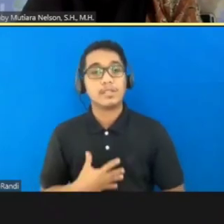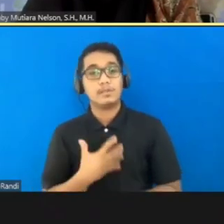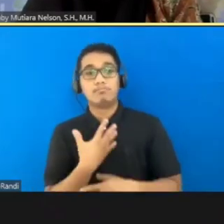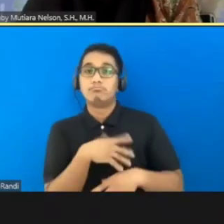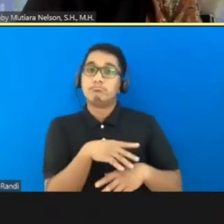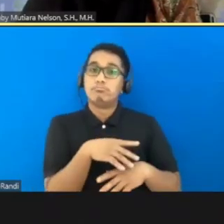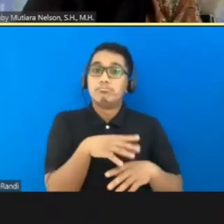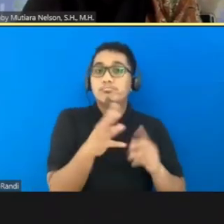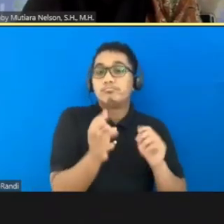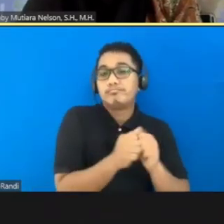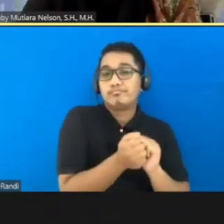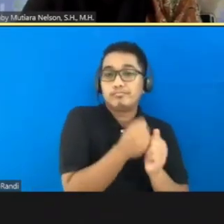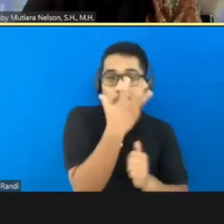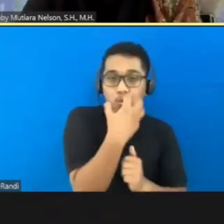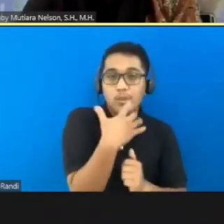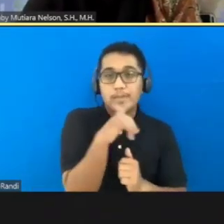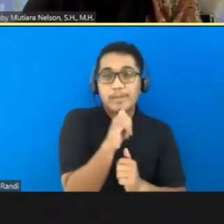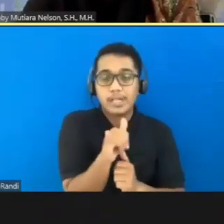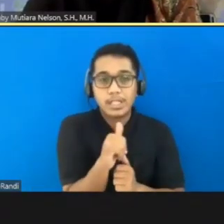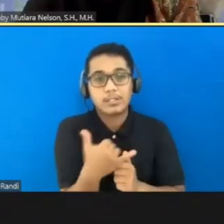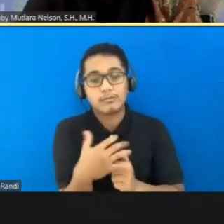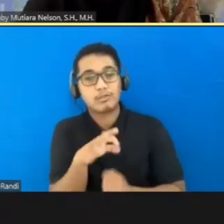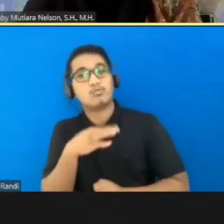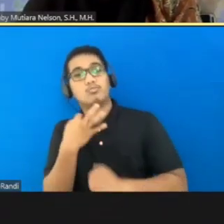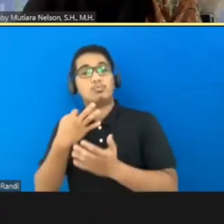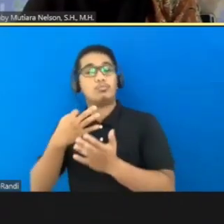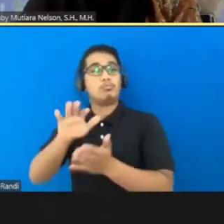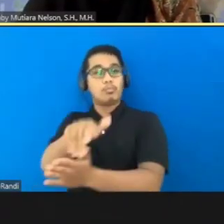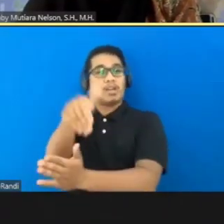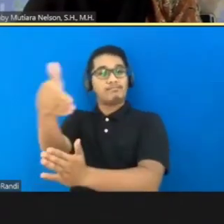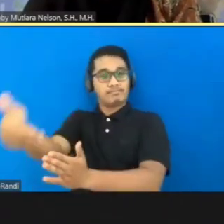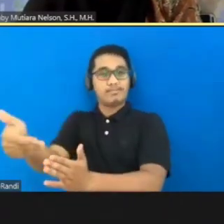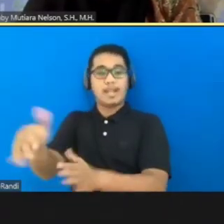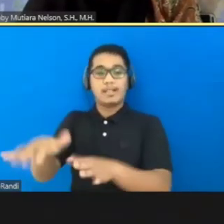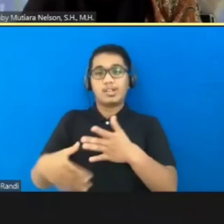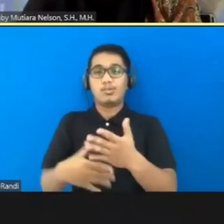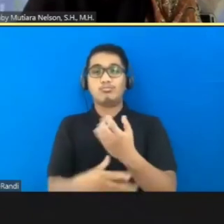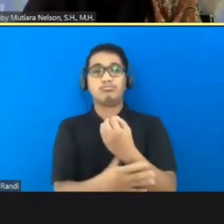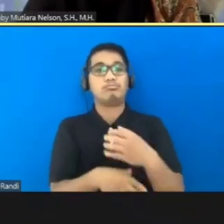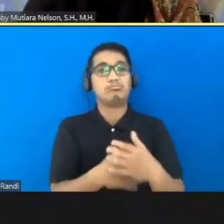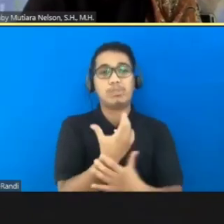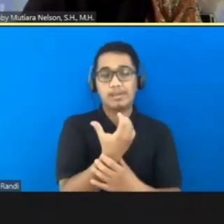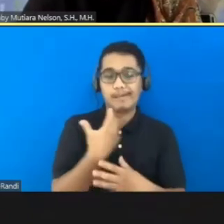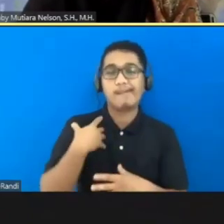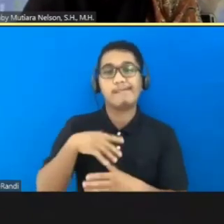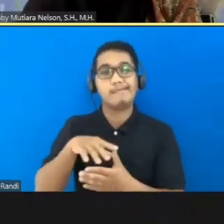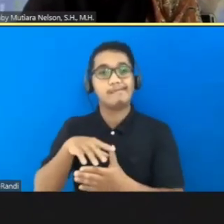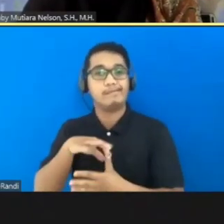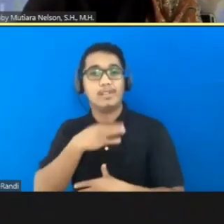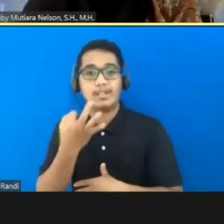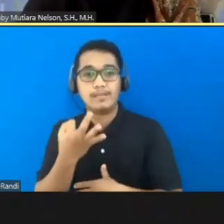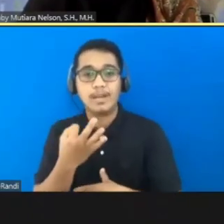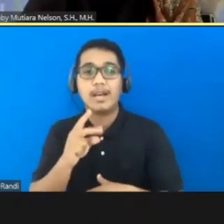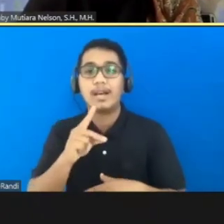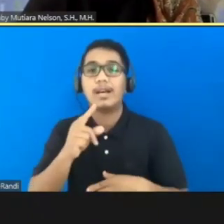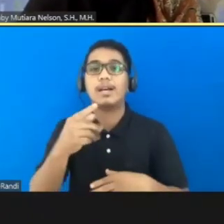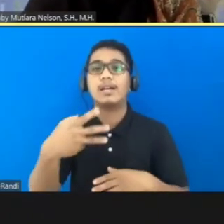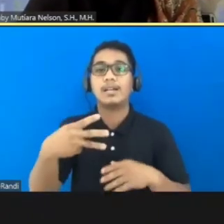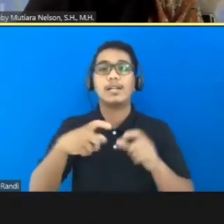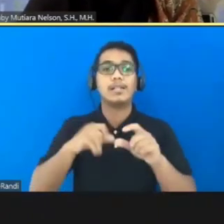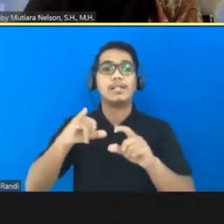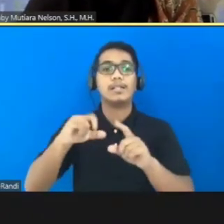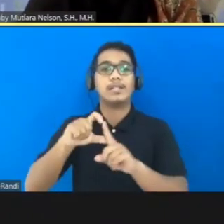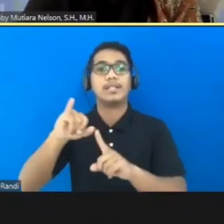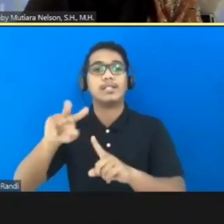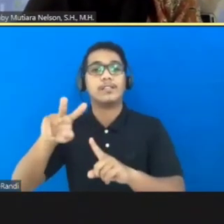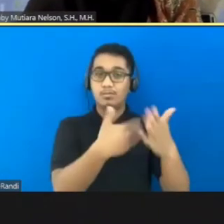menurut saya seperti menimbulkan korban jiwa, membahayakan keselamatan kemanusiaan, kemudian residivis itu tidak bisa dilakukan dengan cara